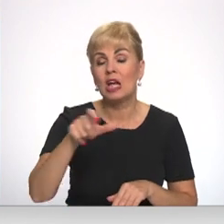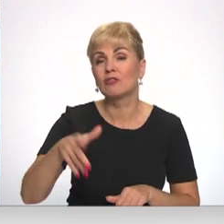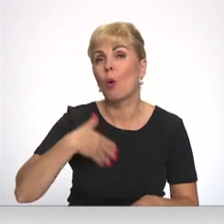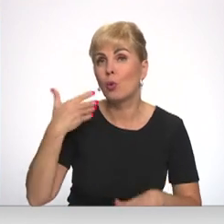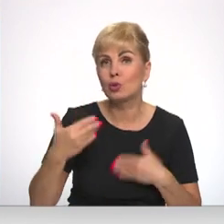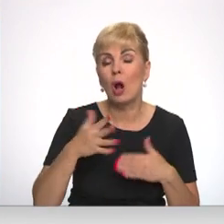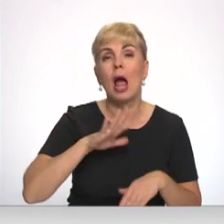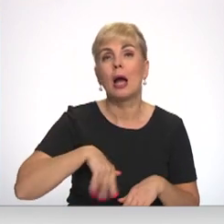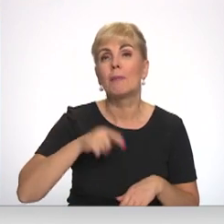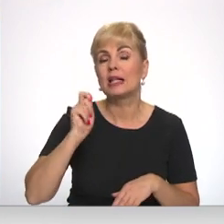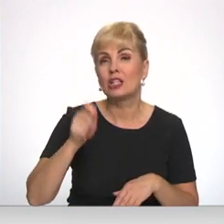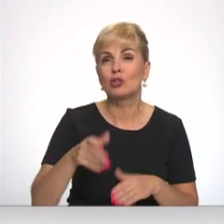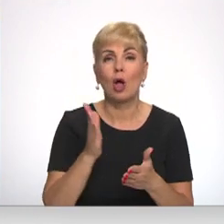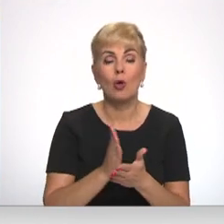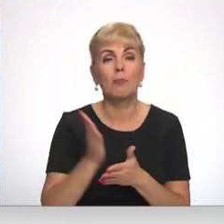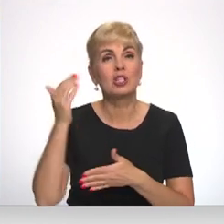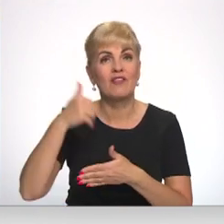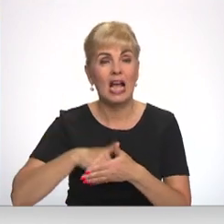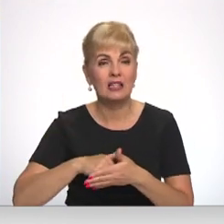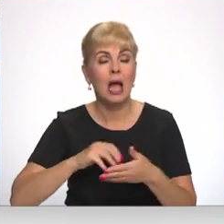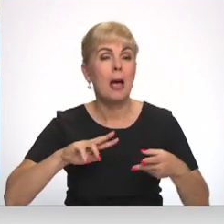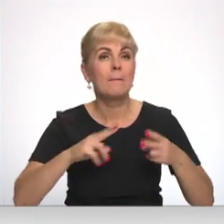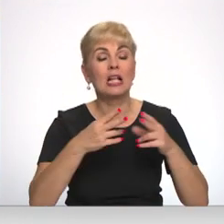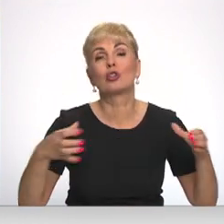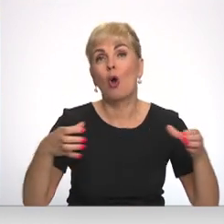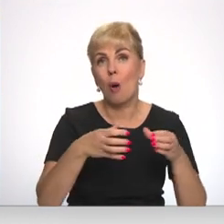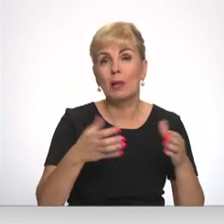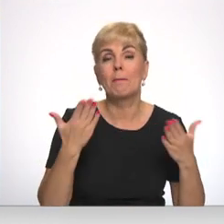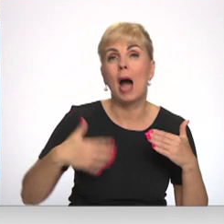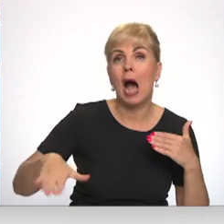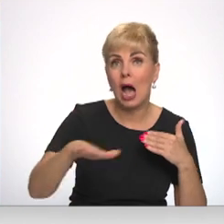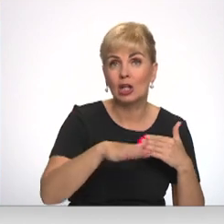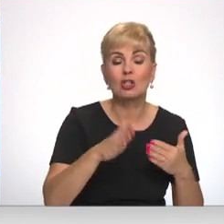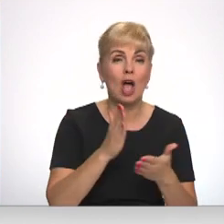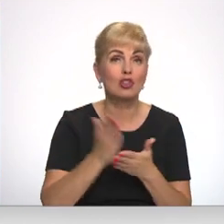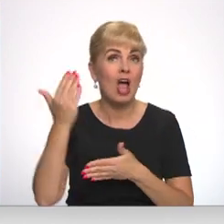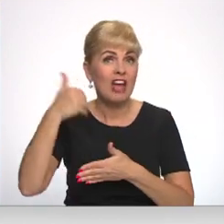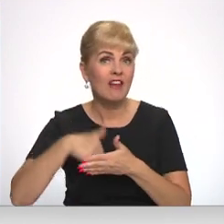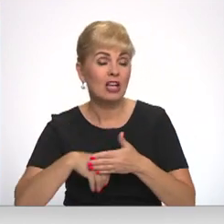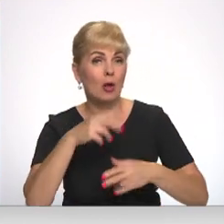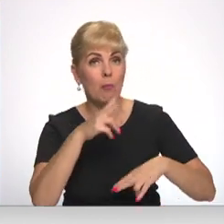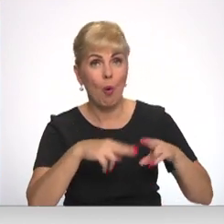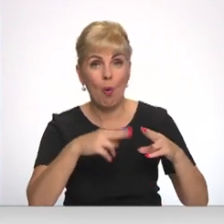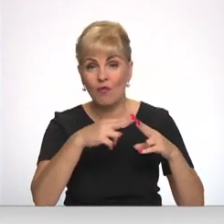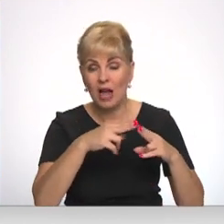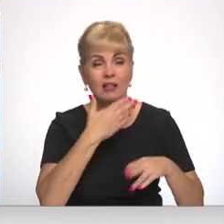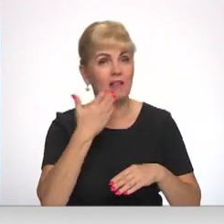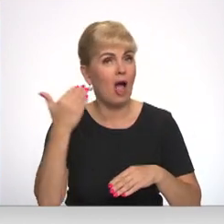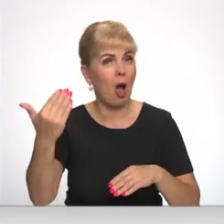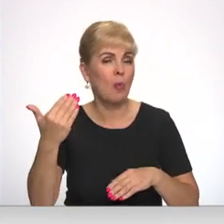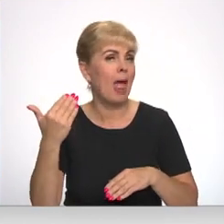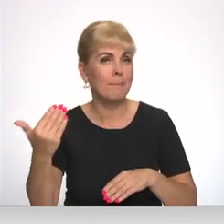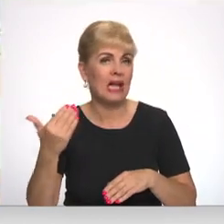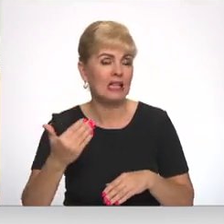aizējis, kas pēc izsolas notiks ar vēsturisko pils kompleksu, jo pilspārks un turēsošās vēsturiskās būves nav universitācija